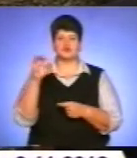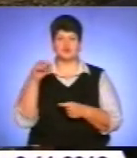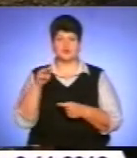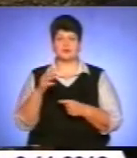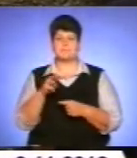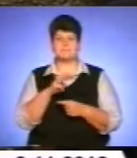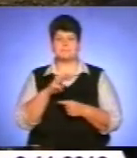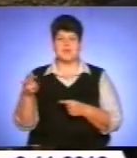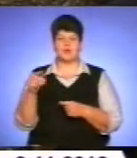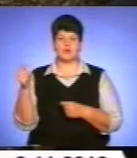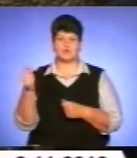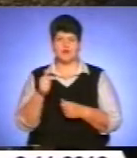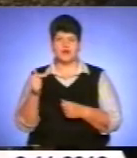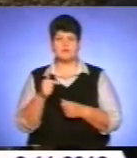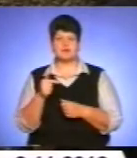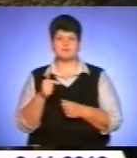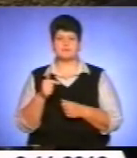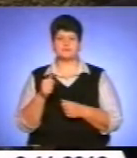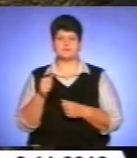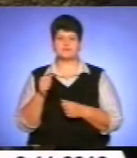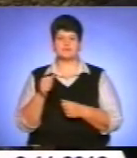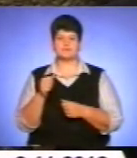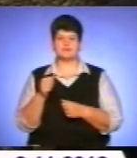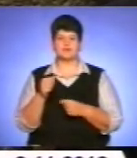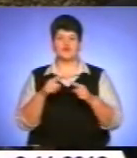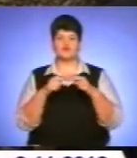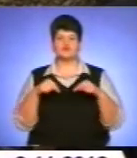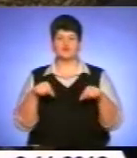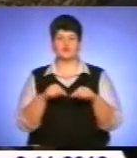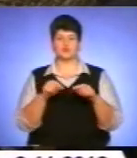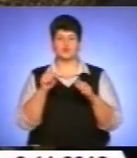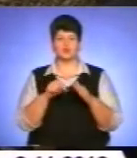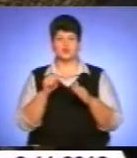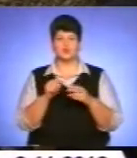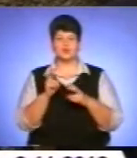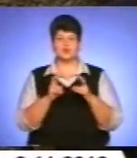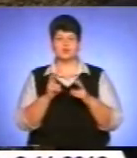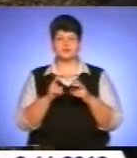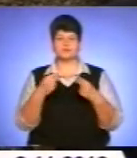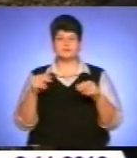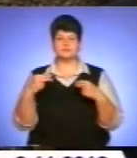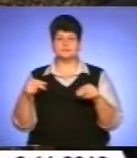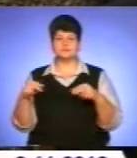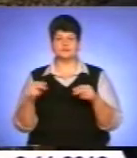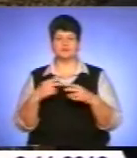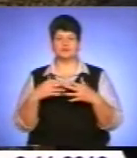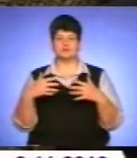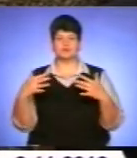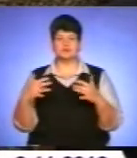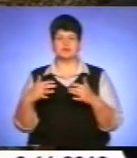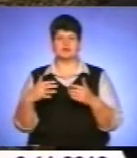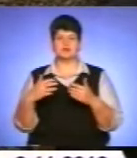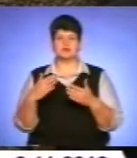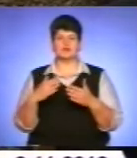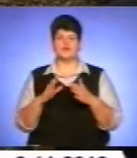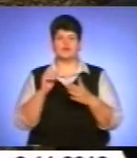повторюся, сотні мільйонів гривень. В структурі реалізованої продукції, тобто цих сотнях мільйонів